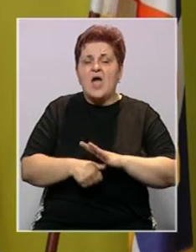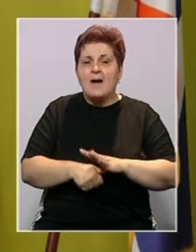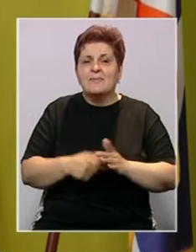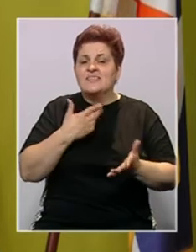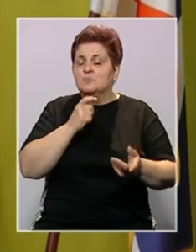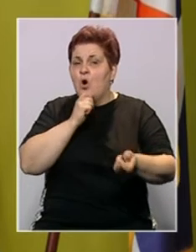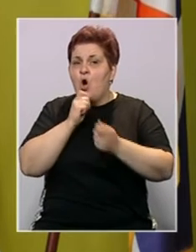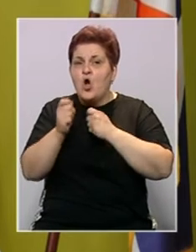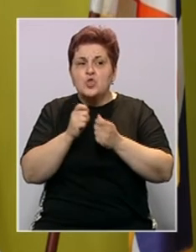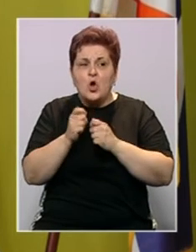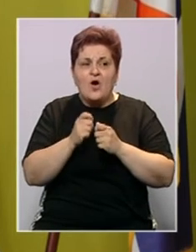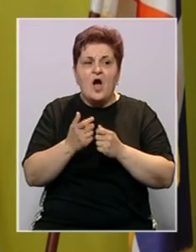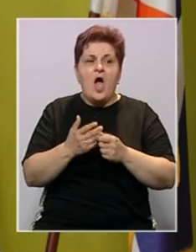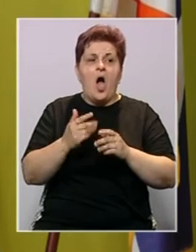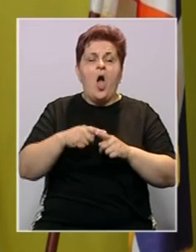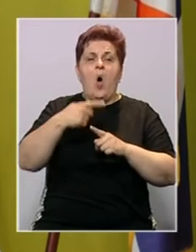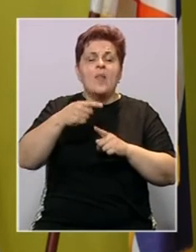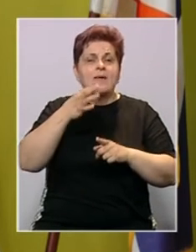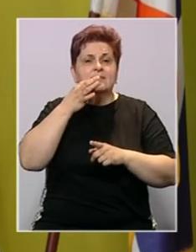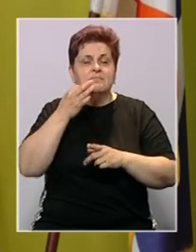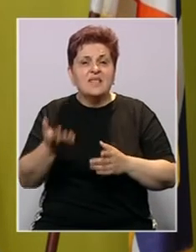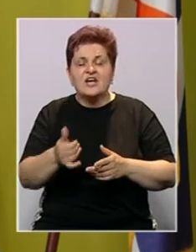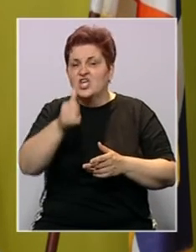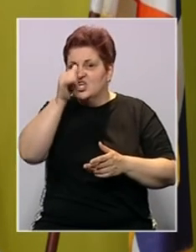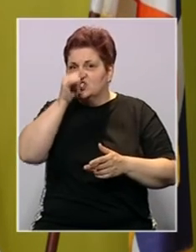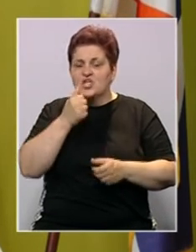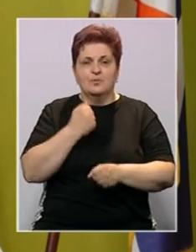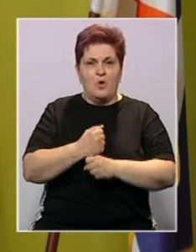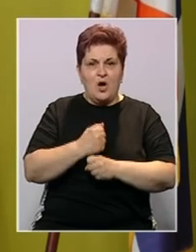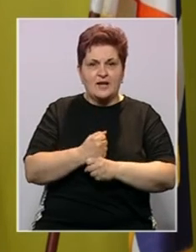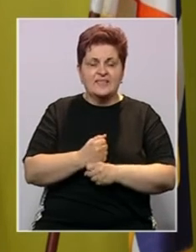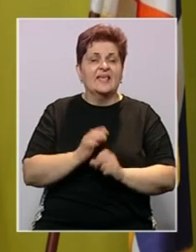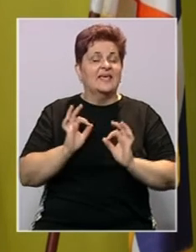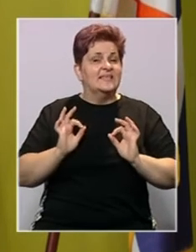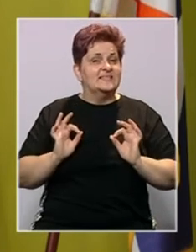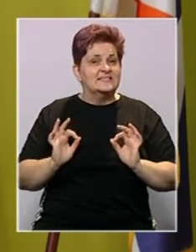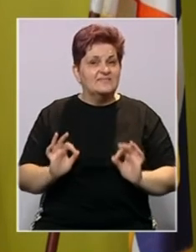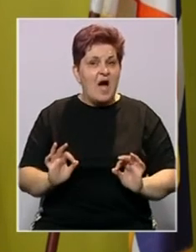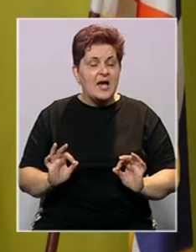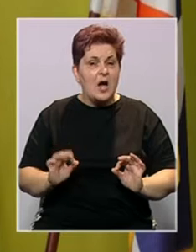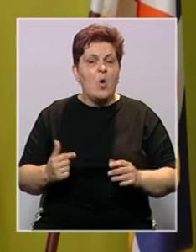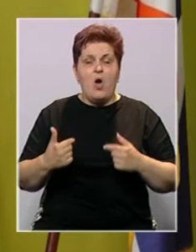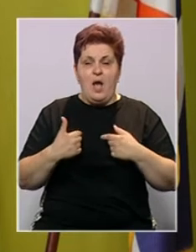ćemo dogovarati o narednim danima šta ćemo preduzimati. Svakako da